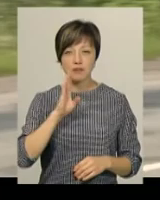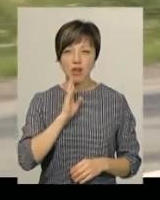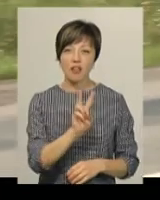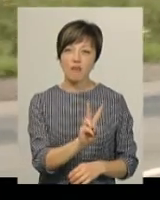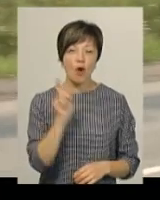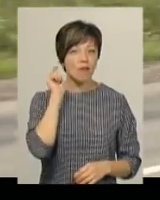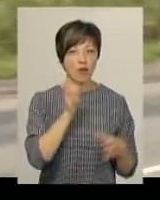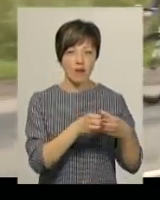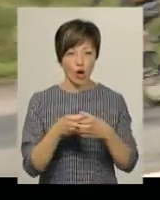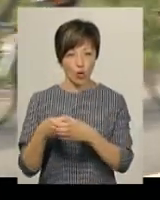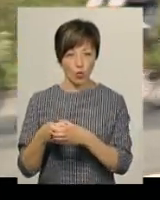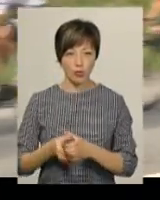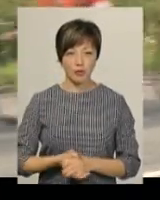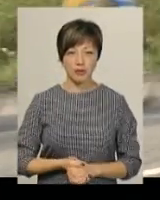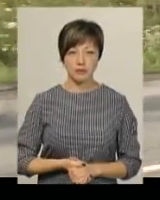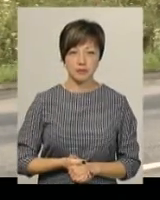двохвікових груп.